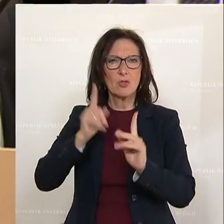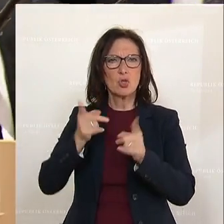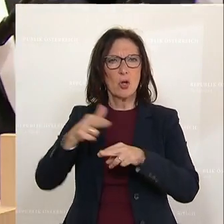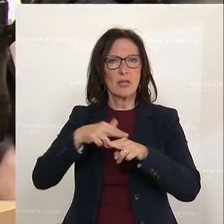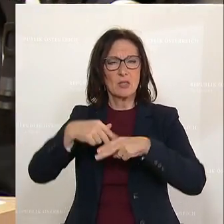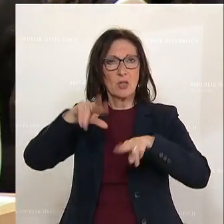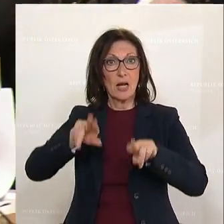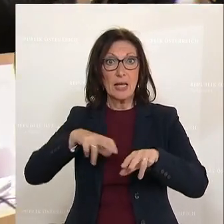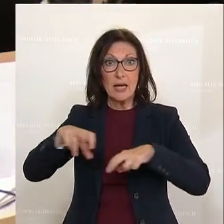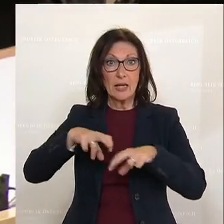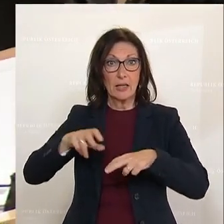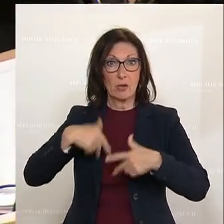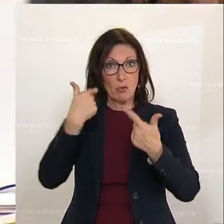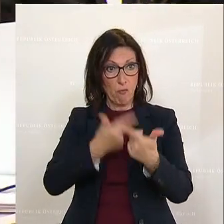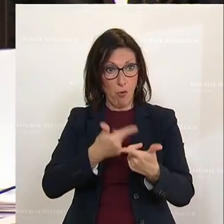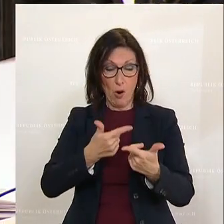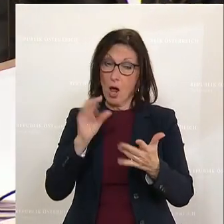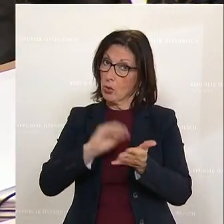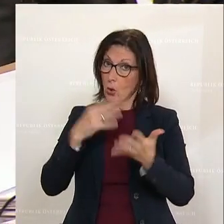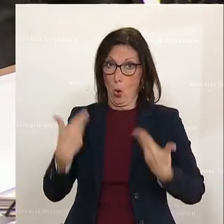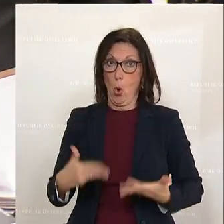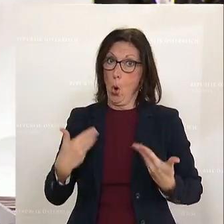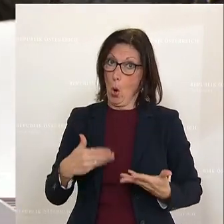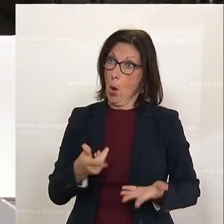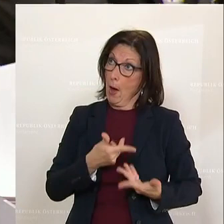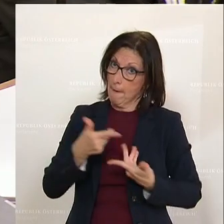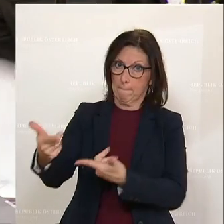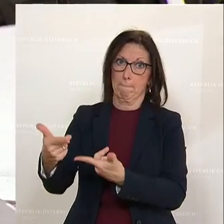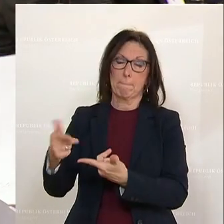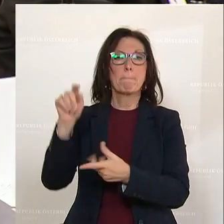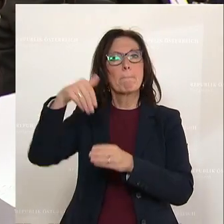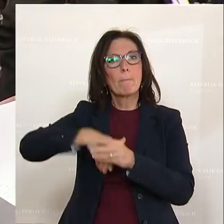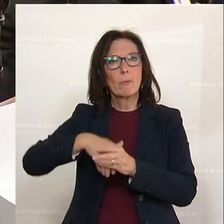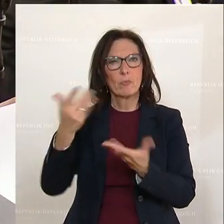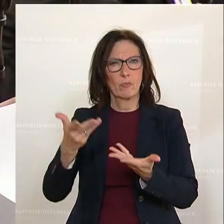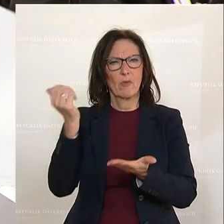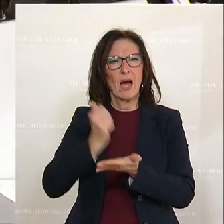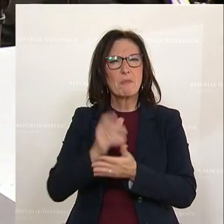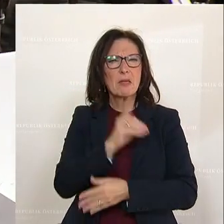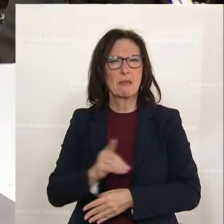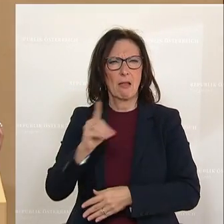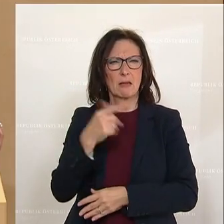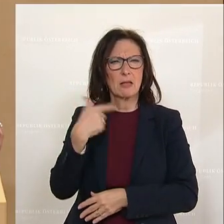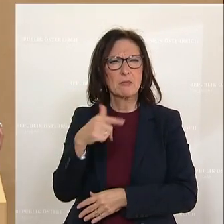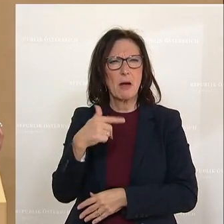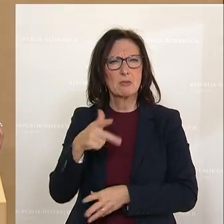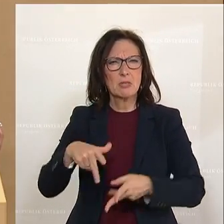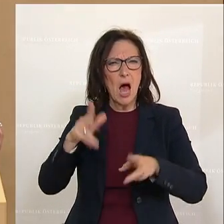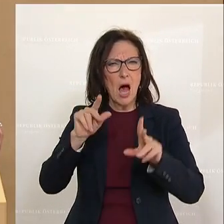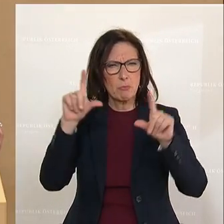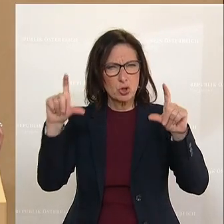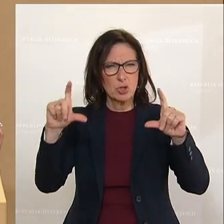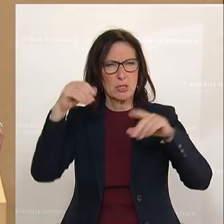Regierungsvorlage noch in diesem Jahr zuzuleiten, mit welcher bei jenen Amtsdelikten des 22. Abschnittes